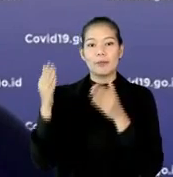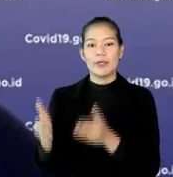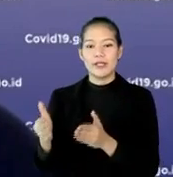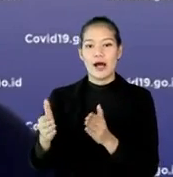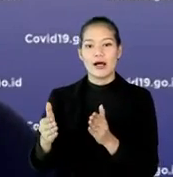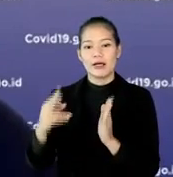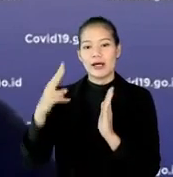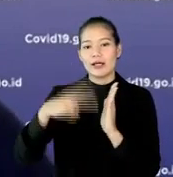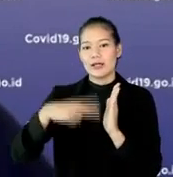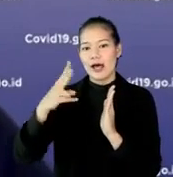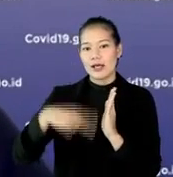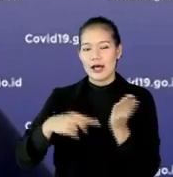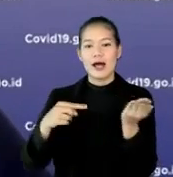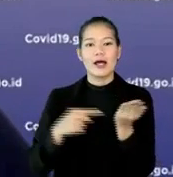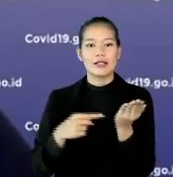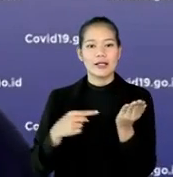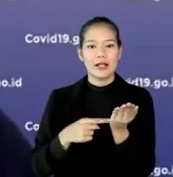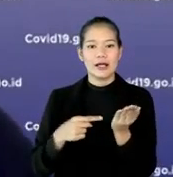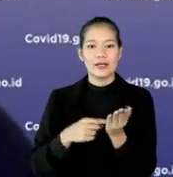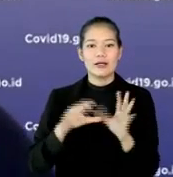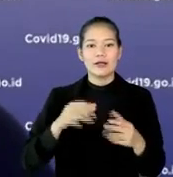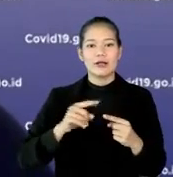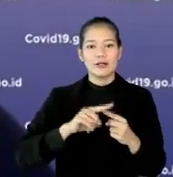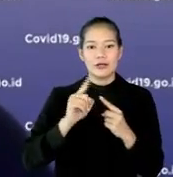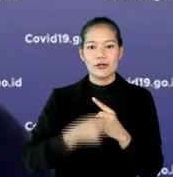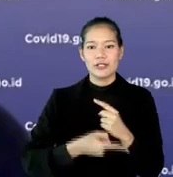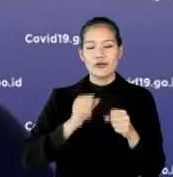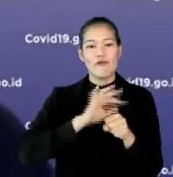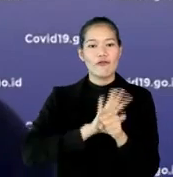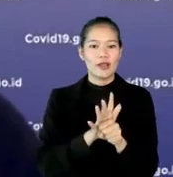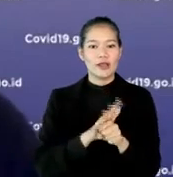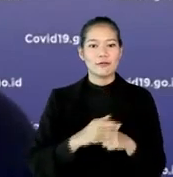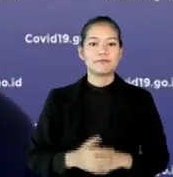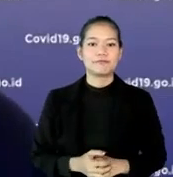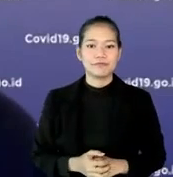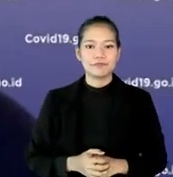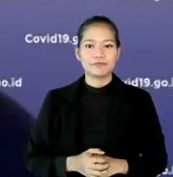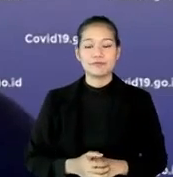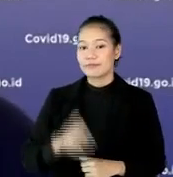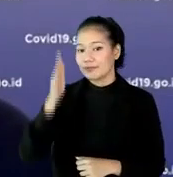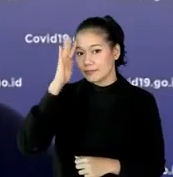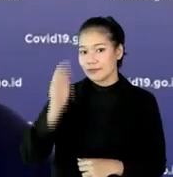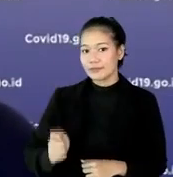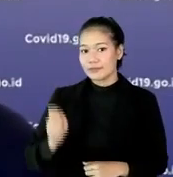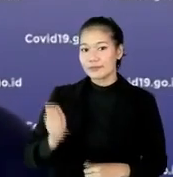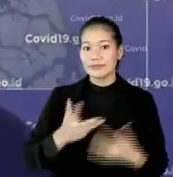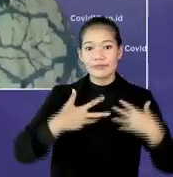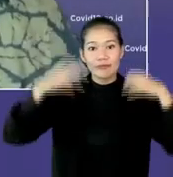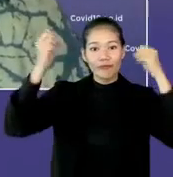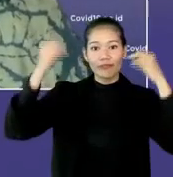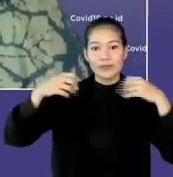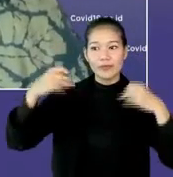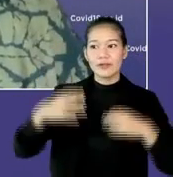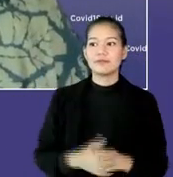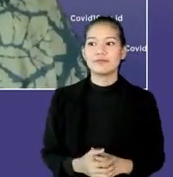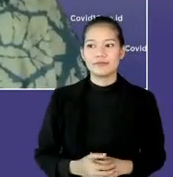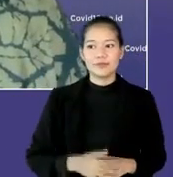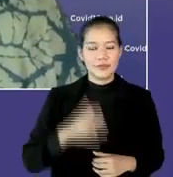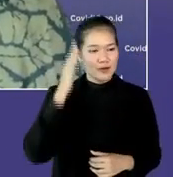data dan IT dari Satgas Nahan COVID-19. Assalamualaikum Dr. Dewi.